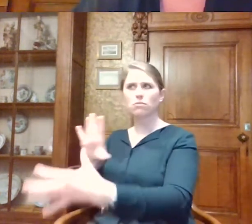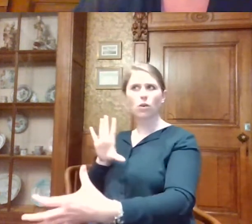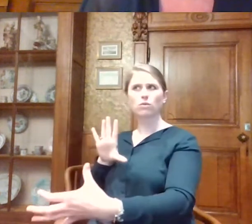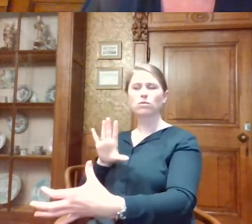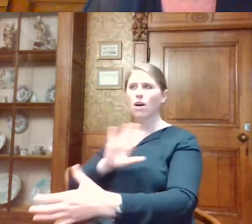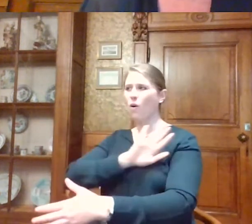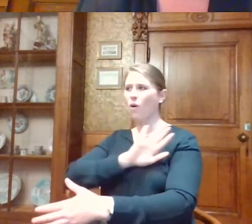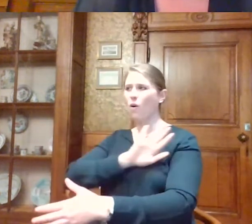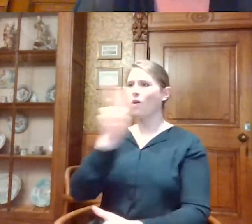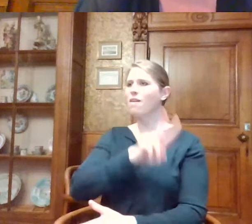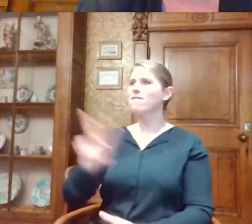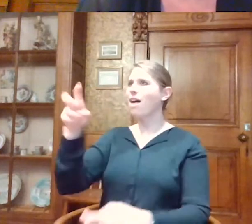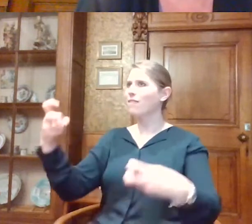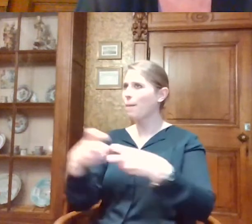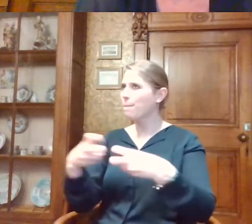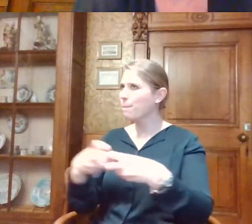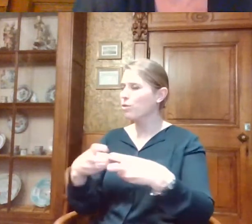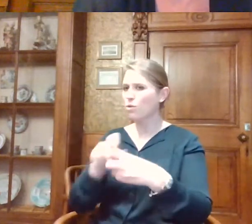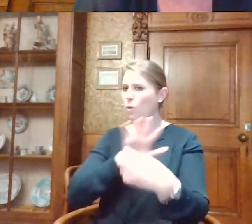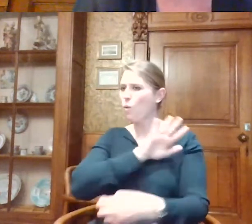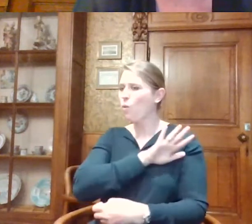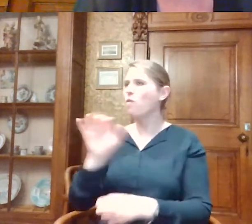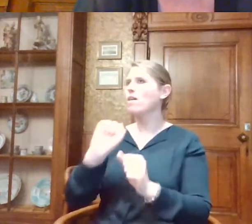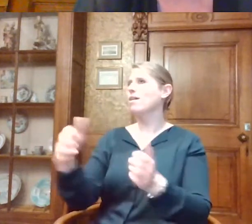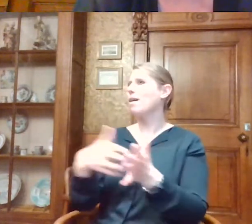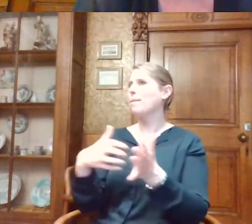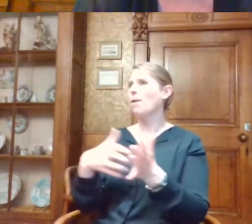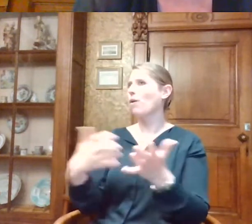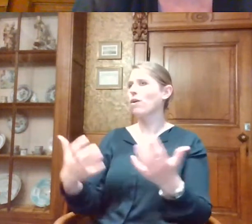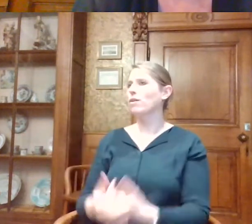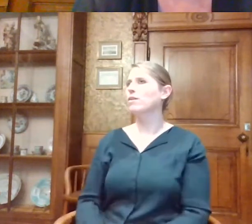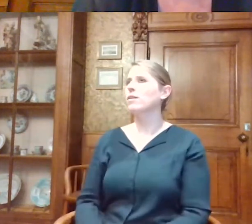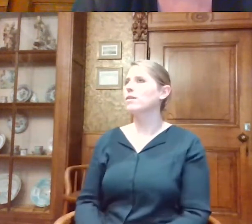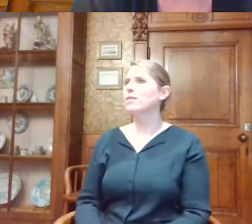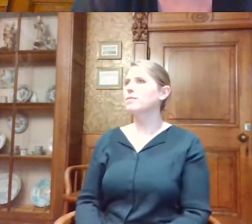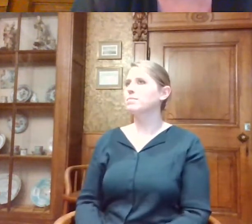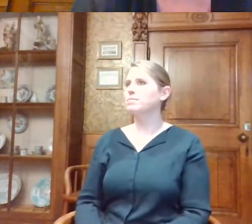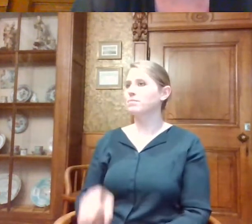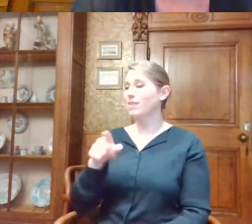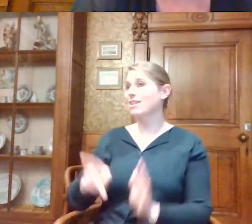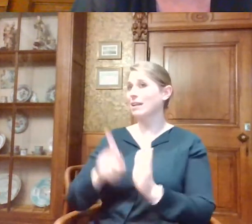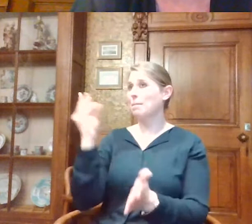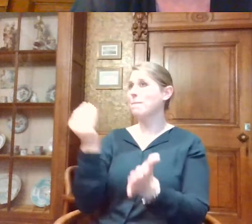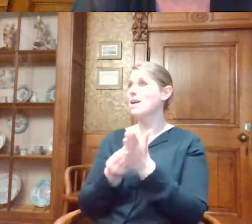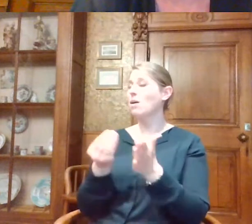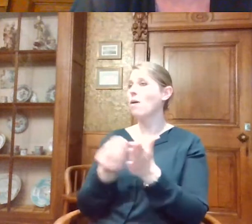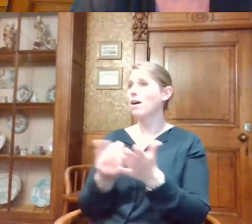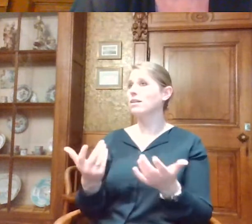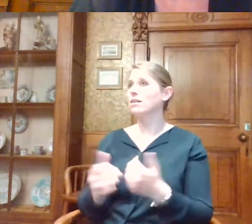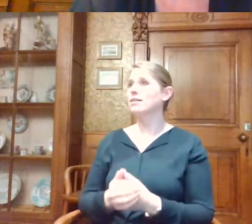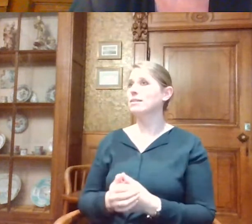interessant in heel Vlaanderen, in Brussel, dat je die overal eigenlijk kan gebruiken. Dat is ook echt een meerwaarde. En ook,